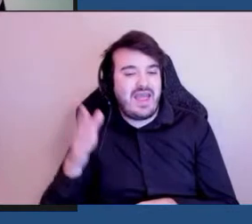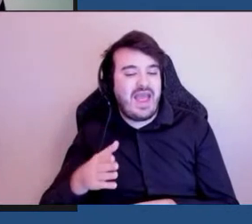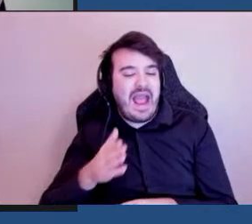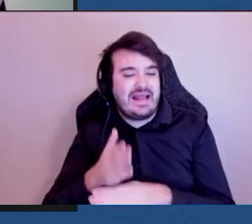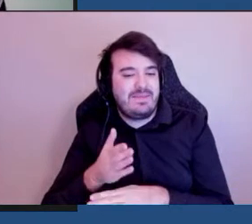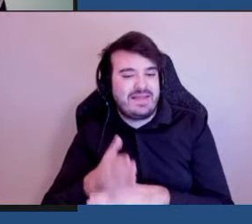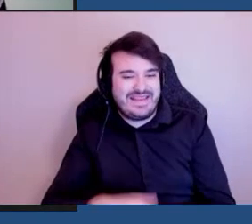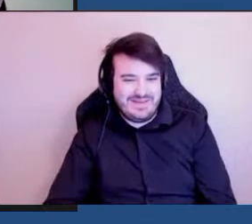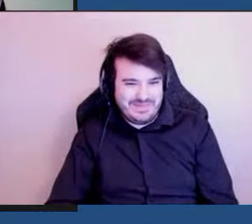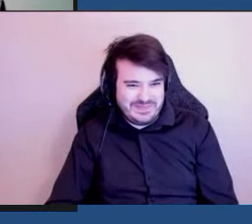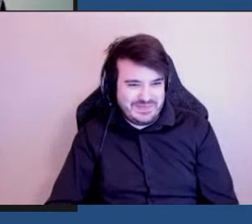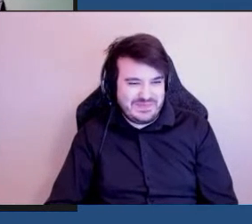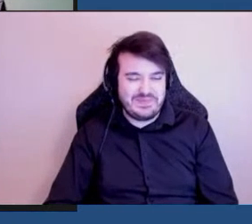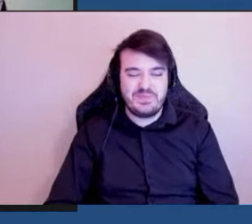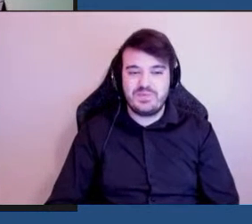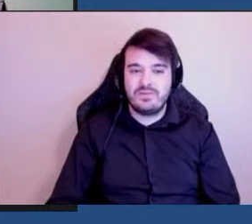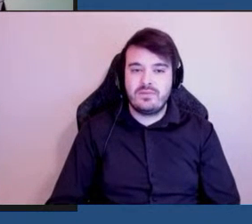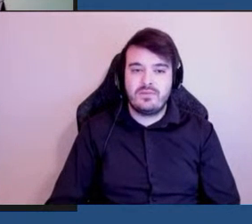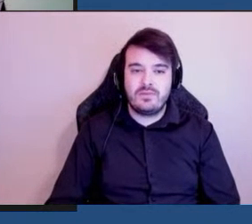accessibilité